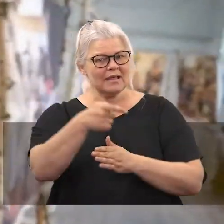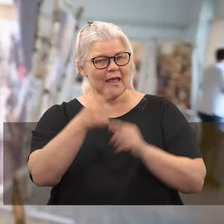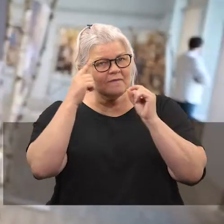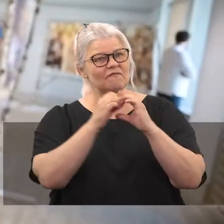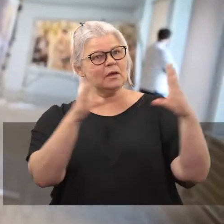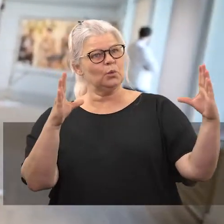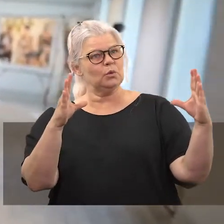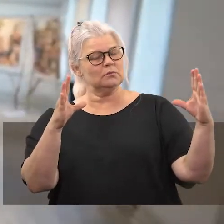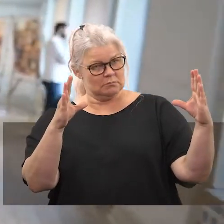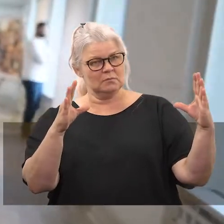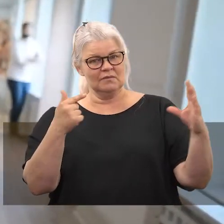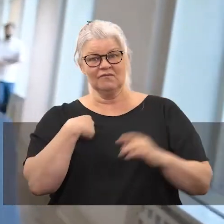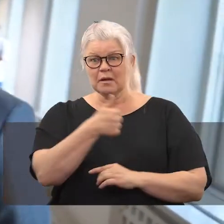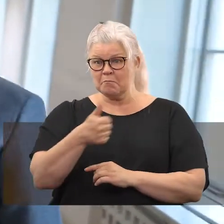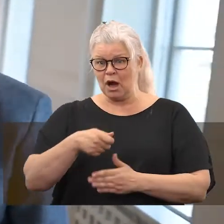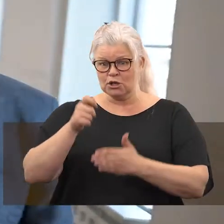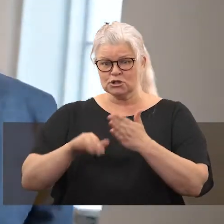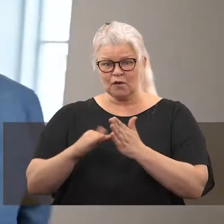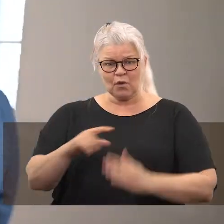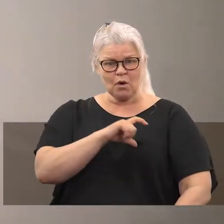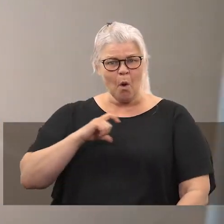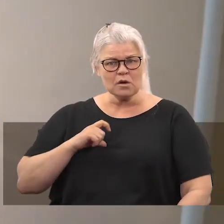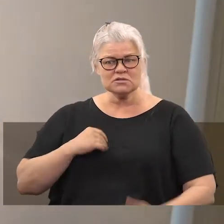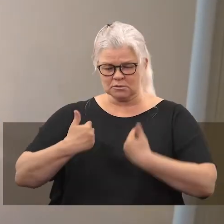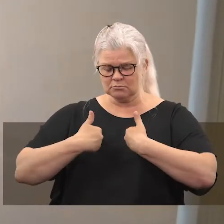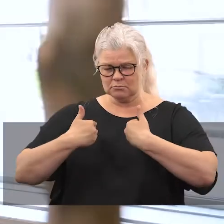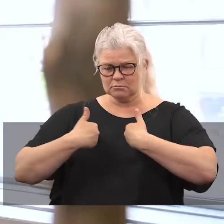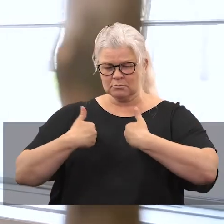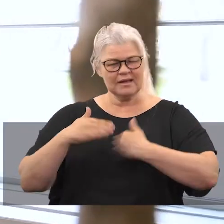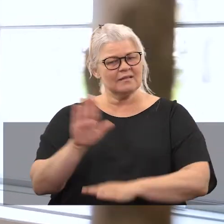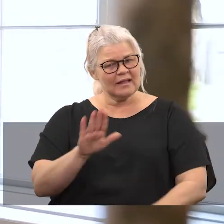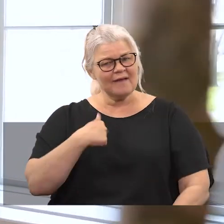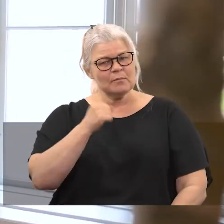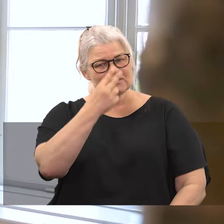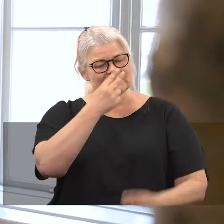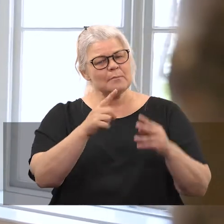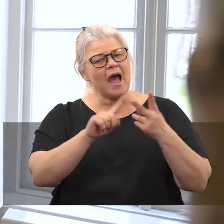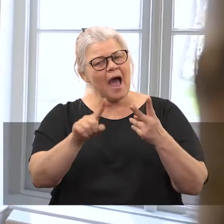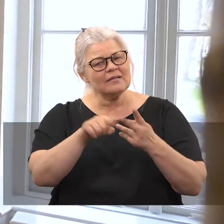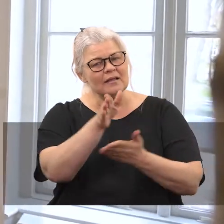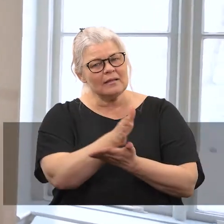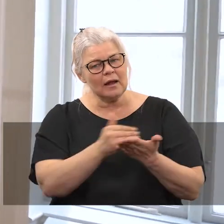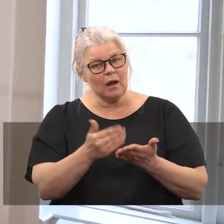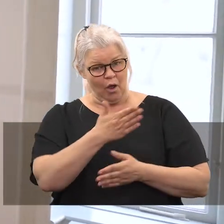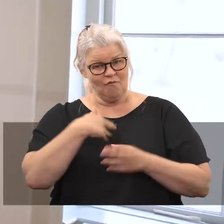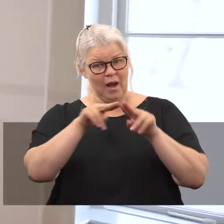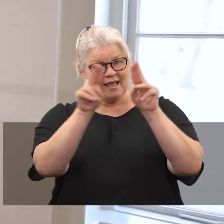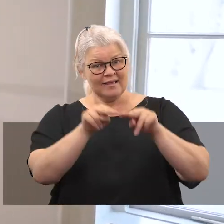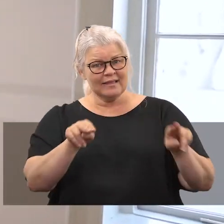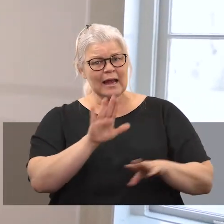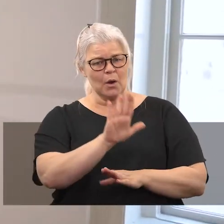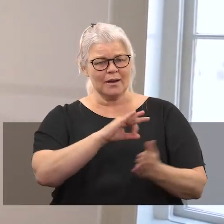visionen och jobba emot den så kan vi ju inte bara utgå ifrån oss själva. Utan vi måste också se till andra bitar. Då tror jag att våra